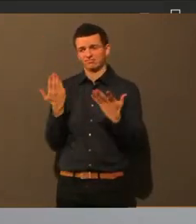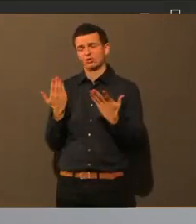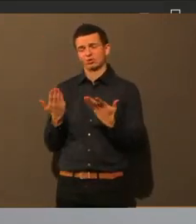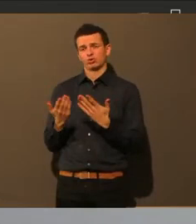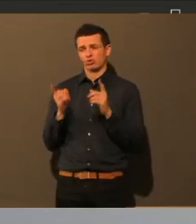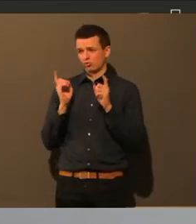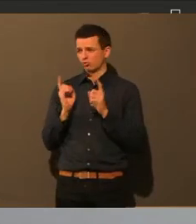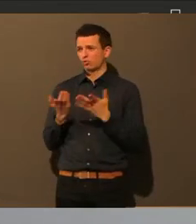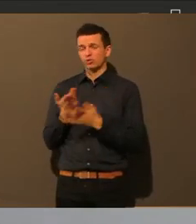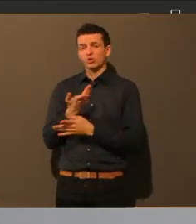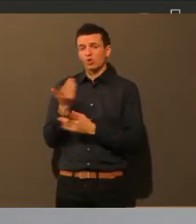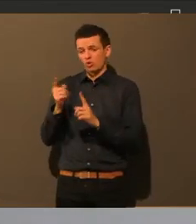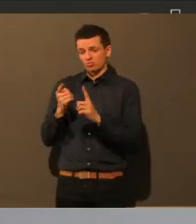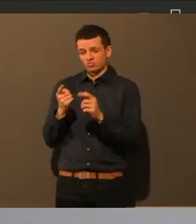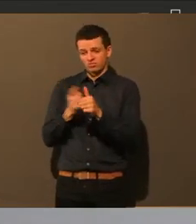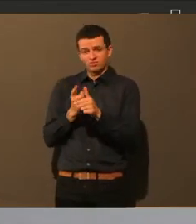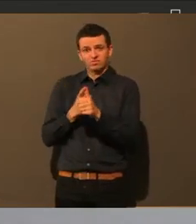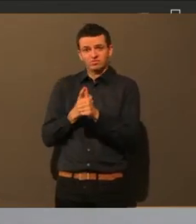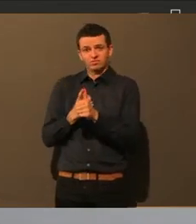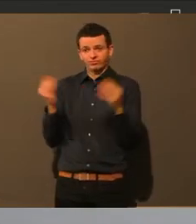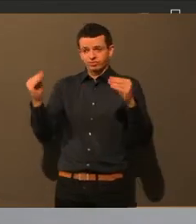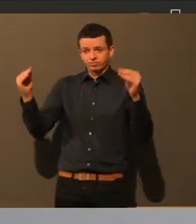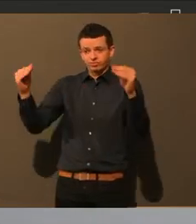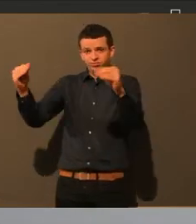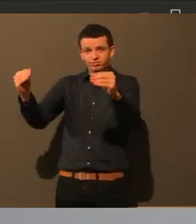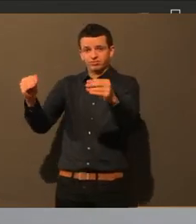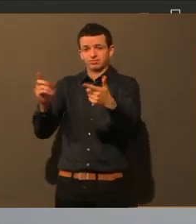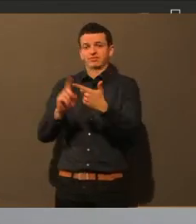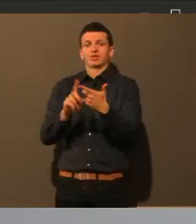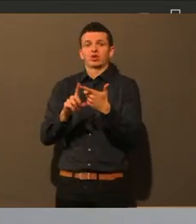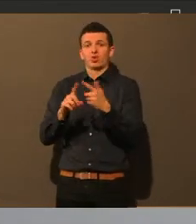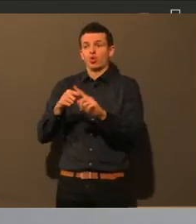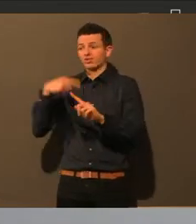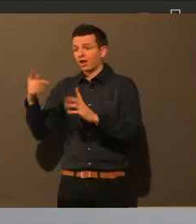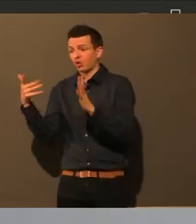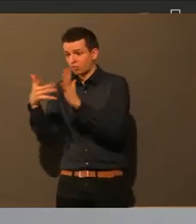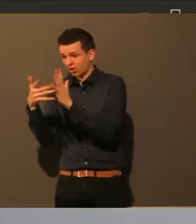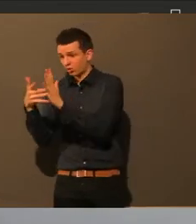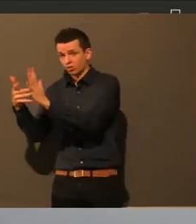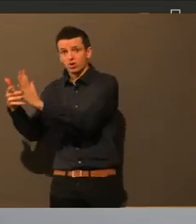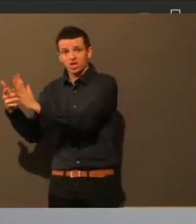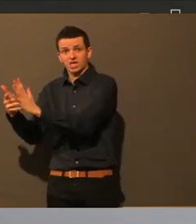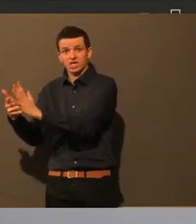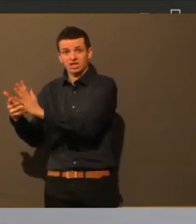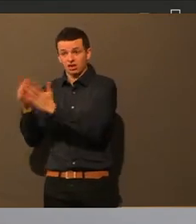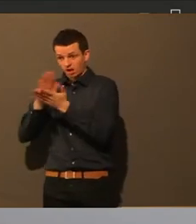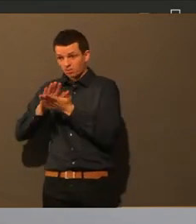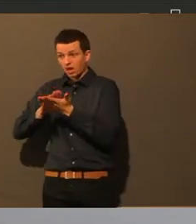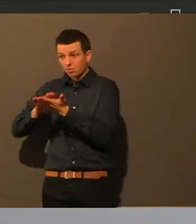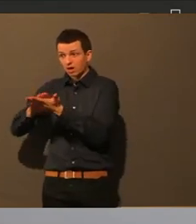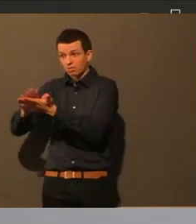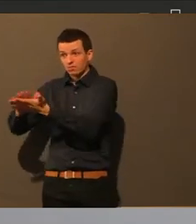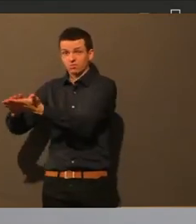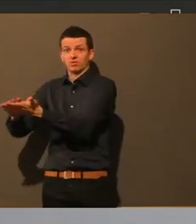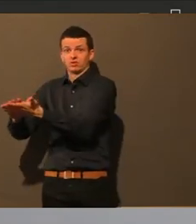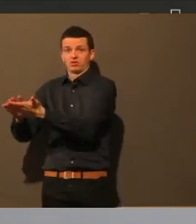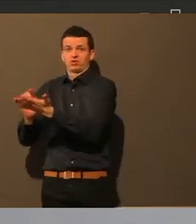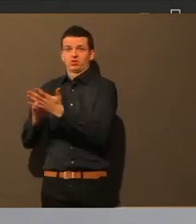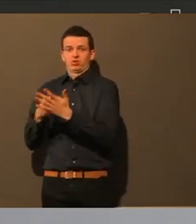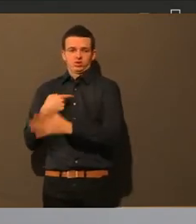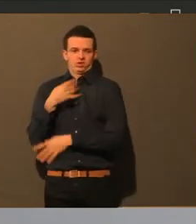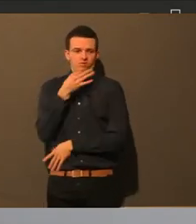wird das dann auch wirklich so gehandhabt? Also wenn ich bei meiner Umgebung